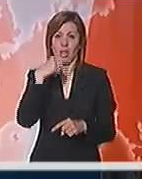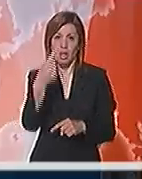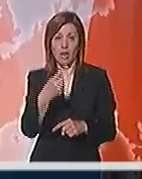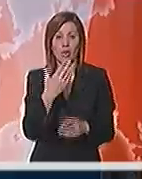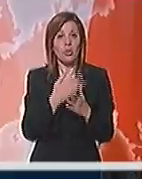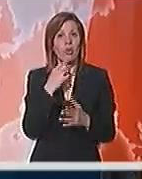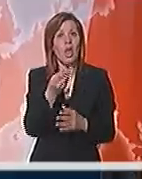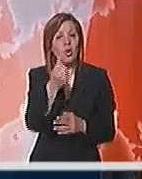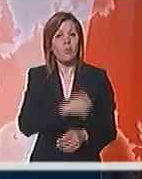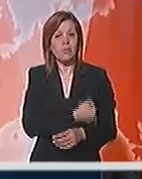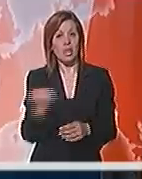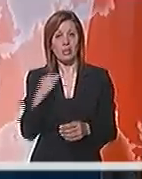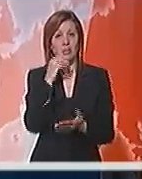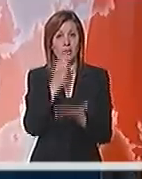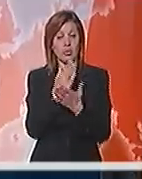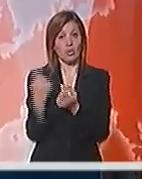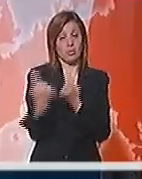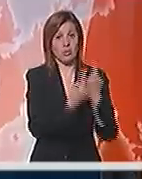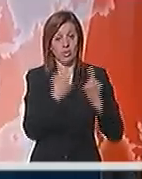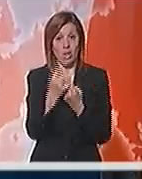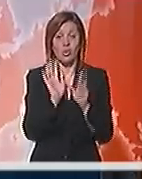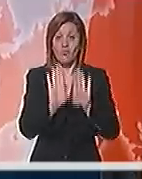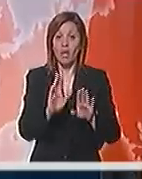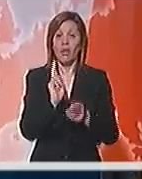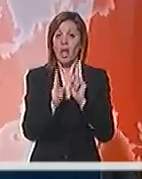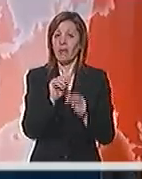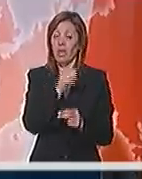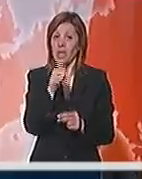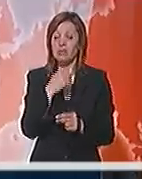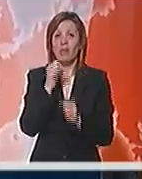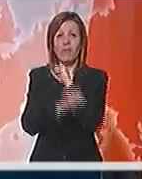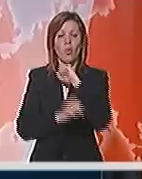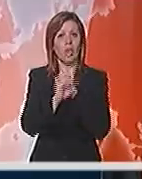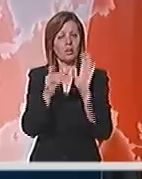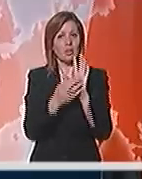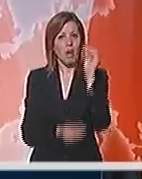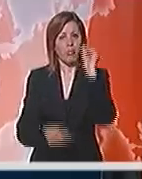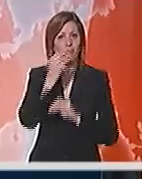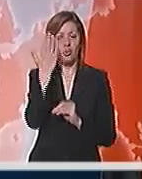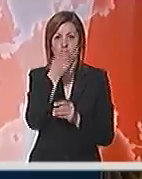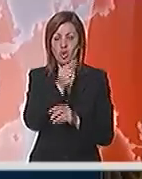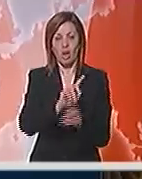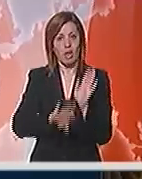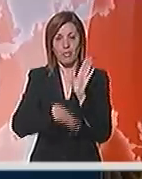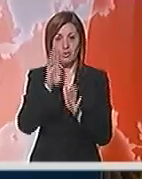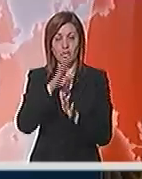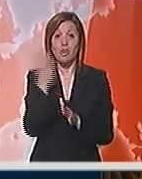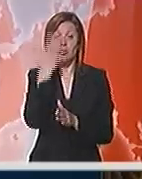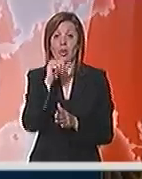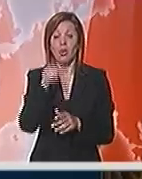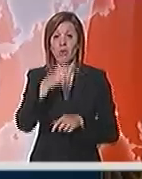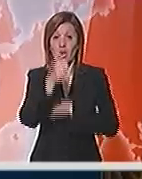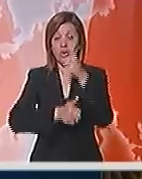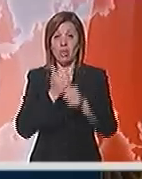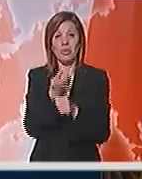ekonomska kriza i dok su situacije ekonomska ovakva kaka jeste, da fakulteti ne treba do povećavaju školarine. Školarina će i ove